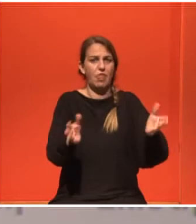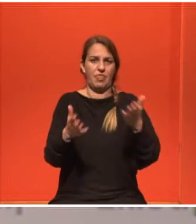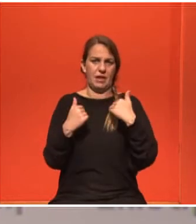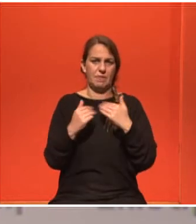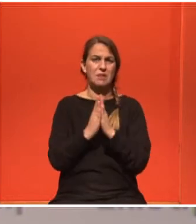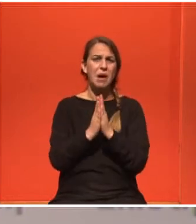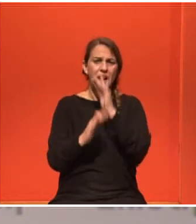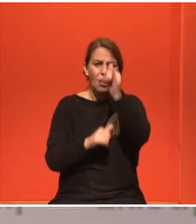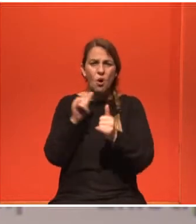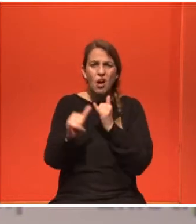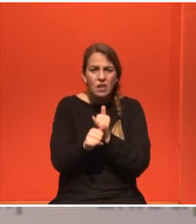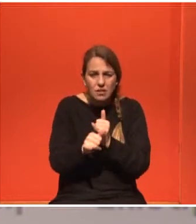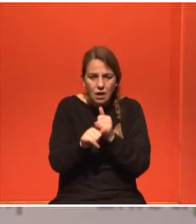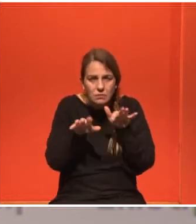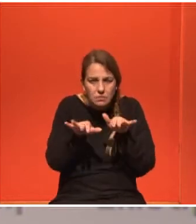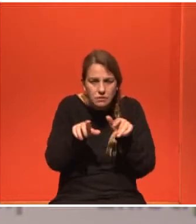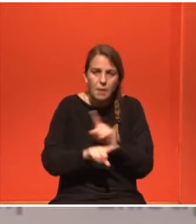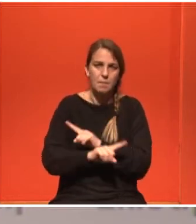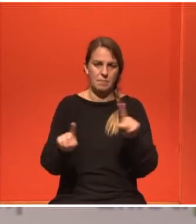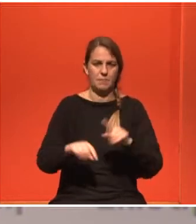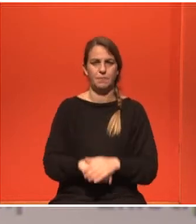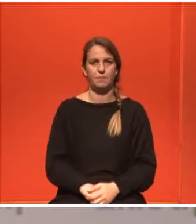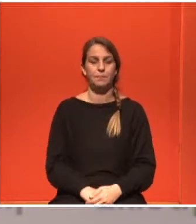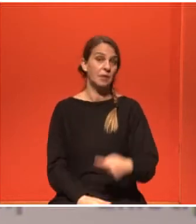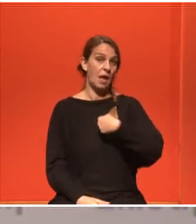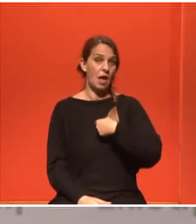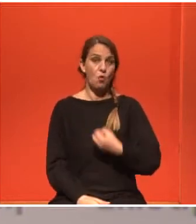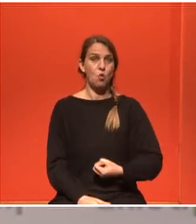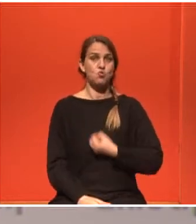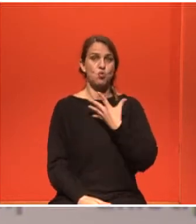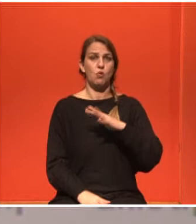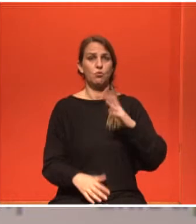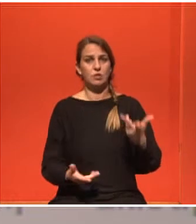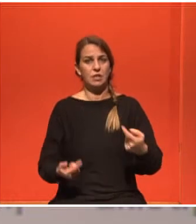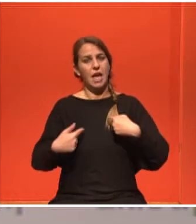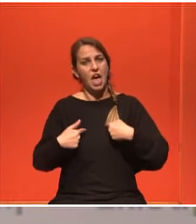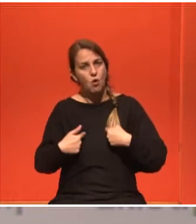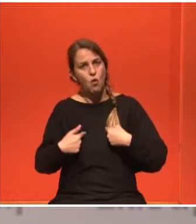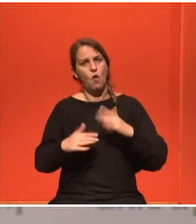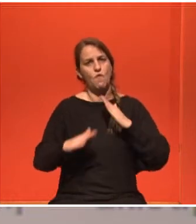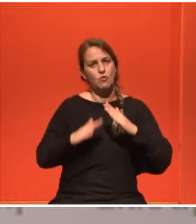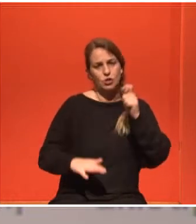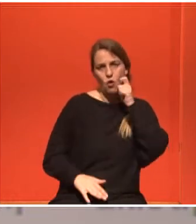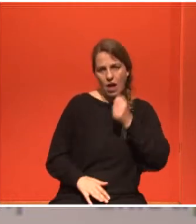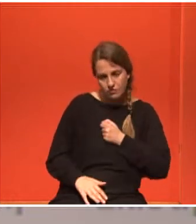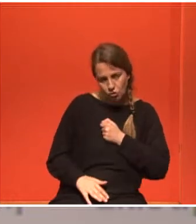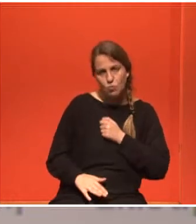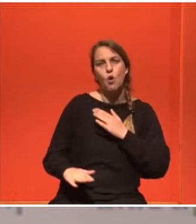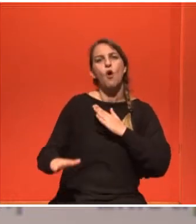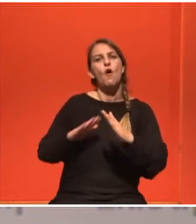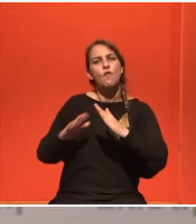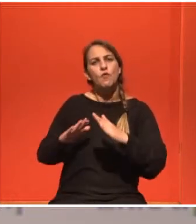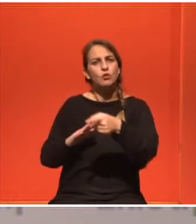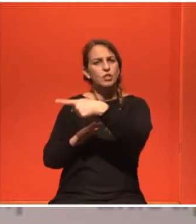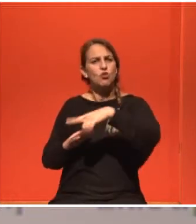περνάω όλο αυτό σαν να το φροντίζω εγώ και να φροντίζω και τους γύρω μου περισσότερο από πριν αλλά σαν να το έχει